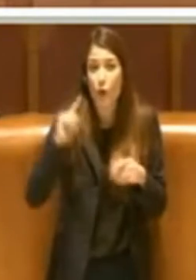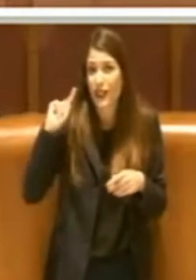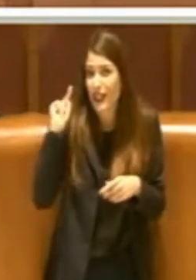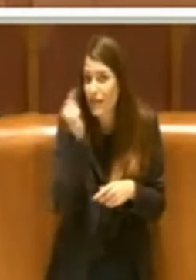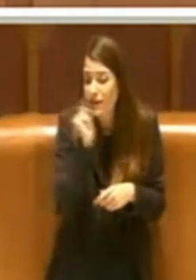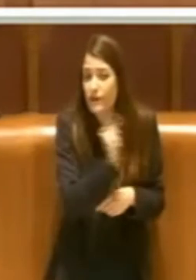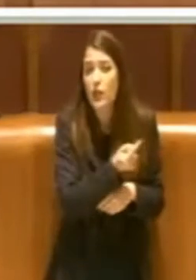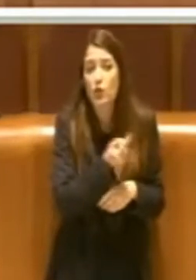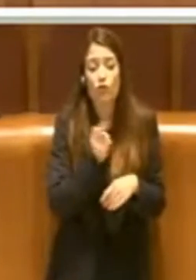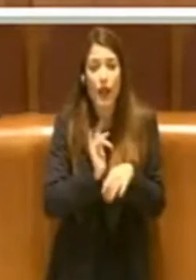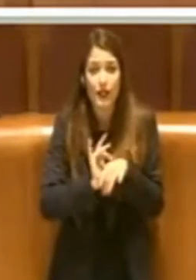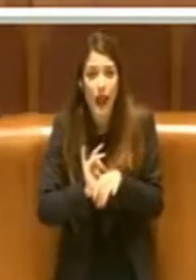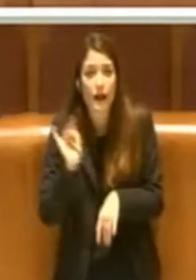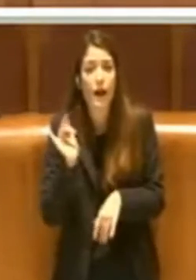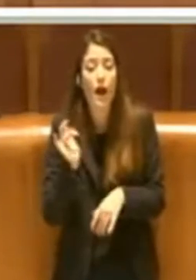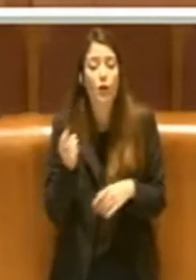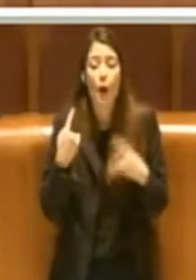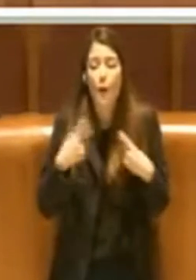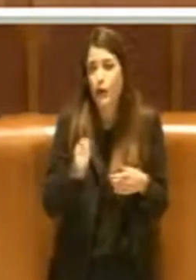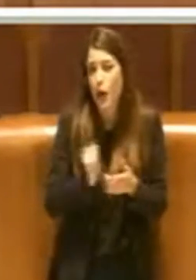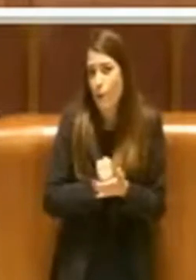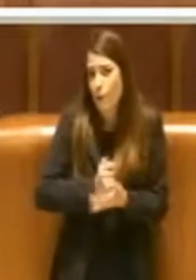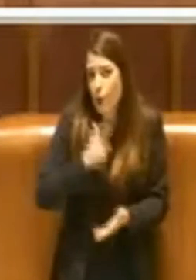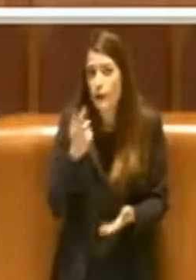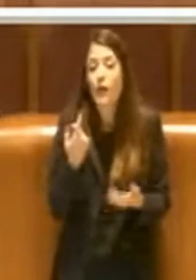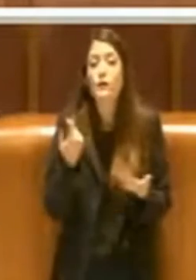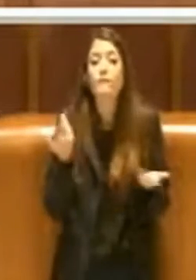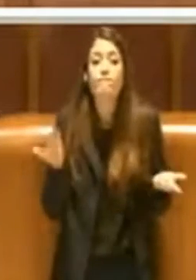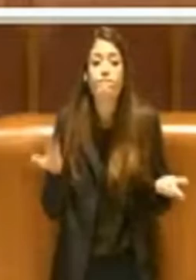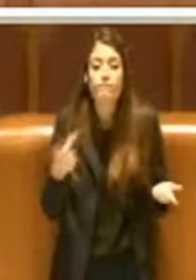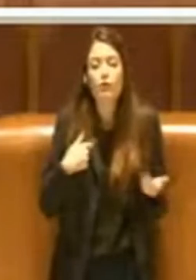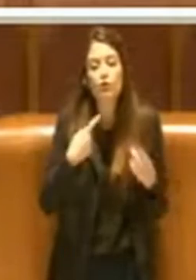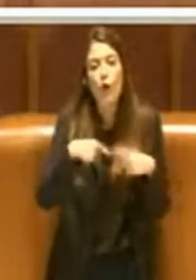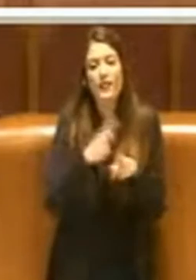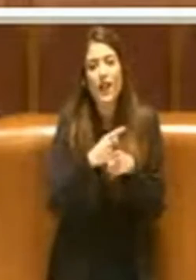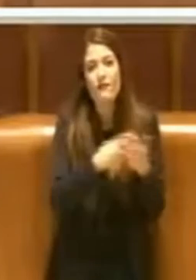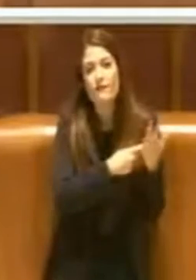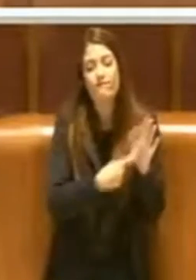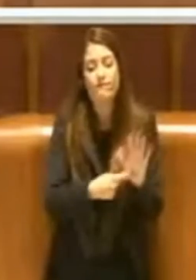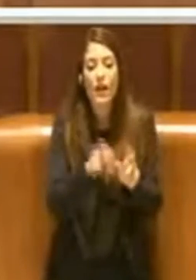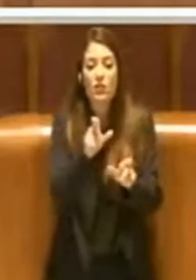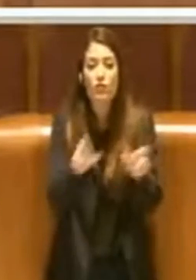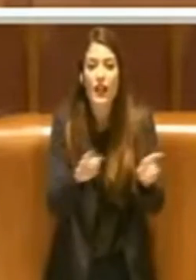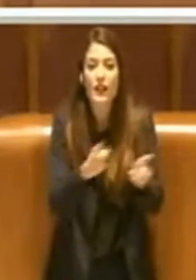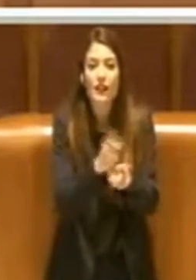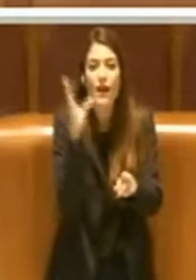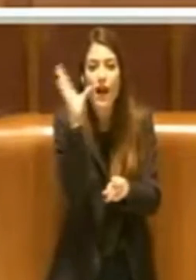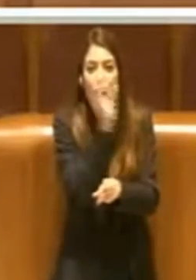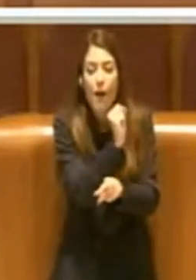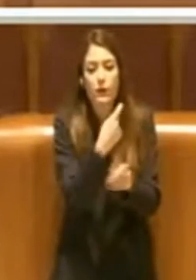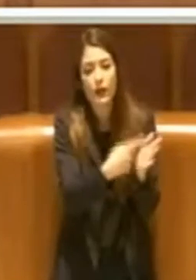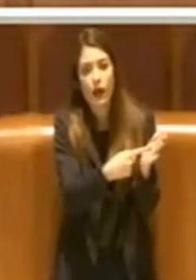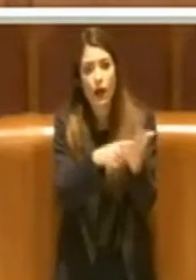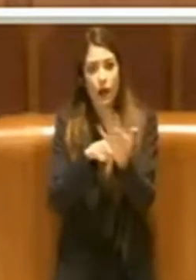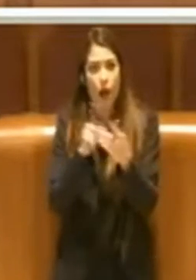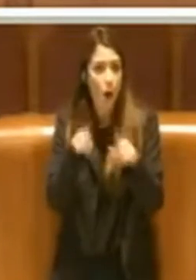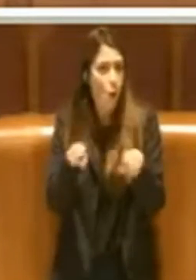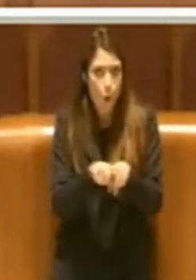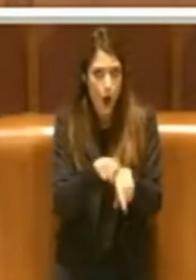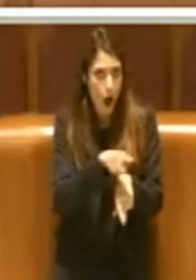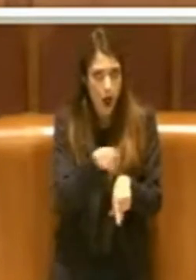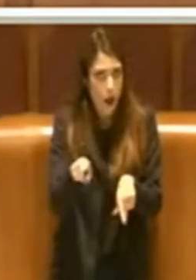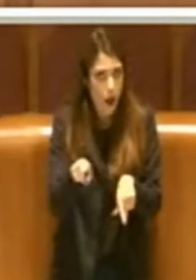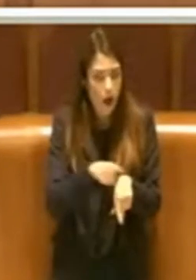delicato. Quindi anche questo è fondamentale, anche qui è bene che noi diamo l'esempio e che i nostri cittadini facciano altrettanto, perché crisi di